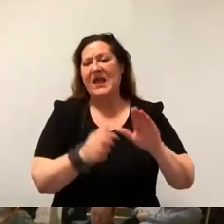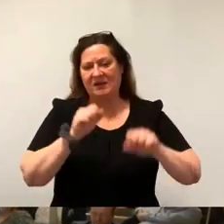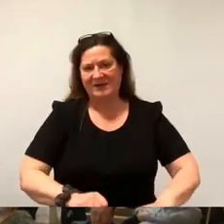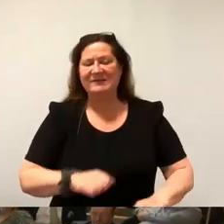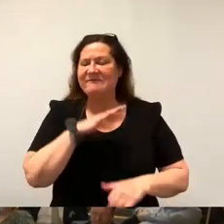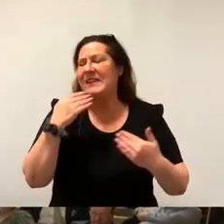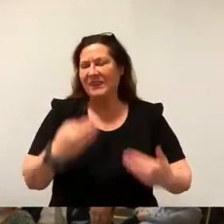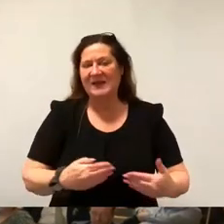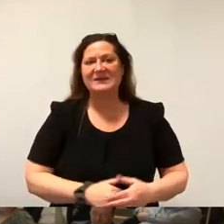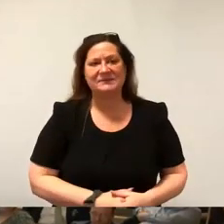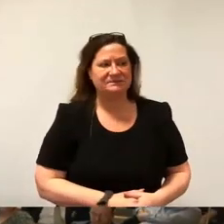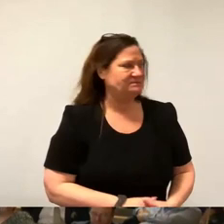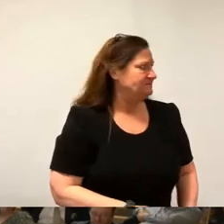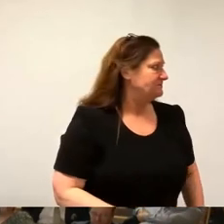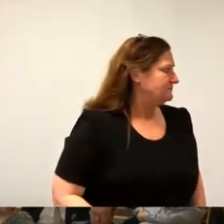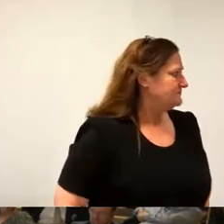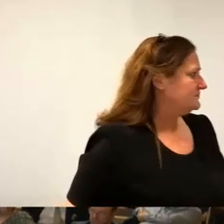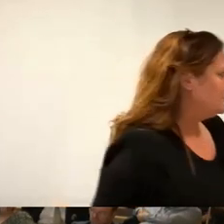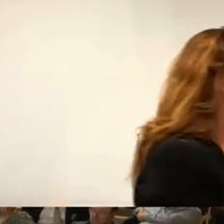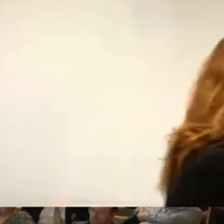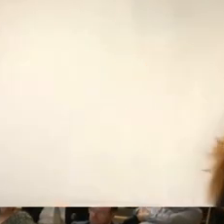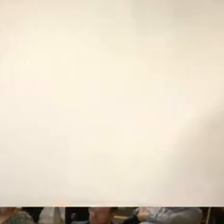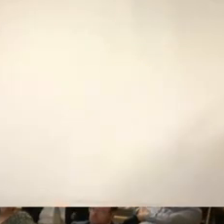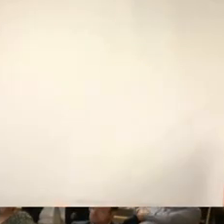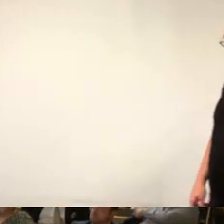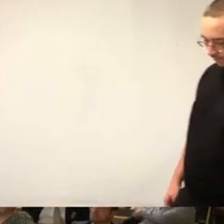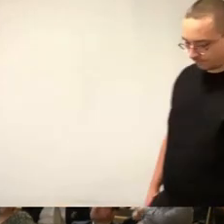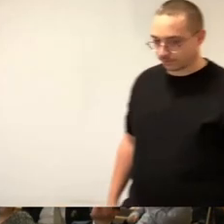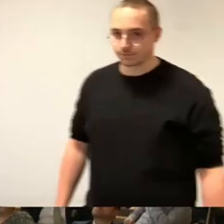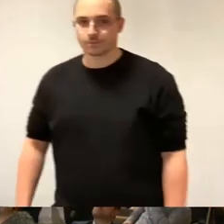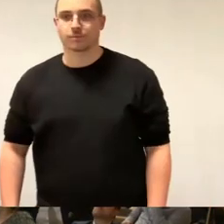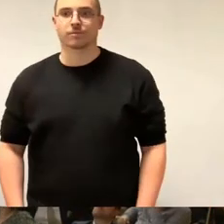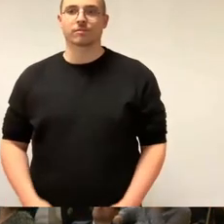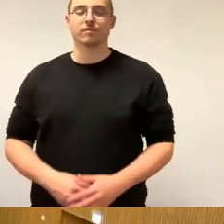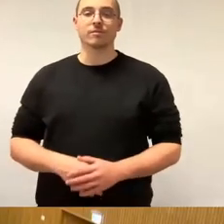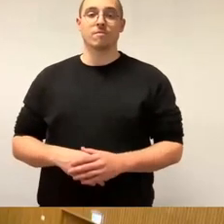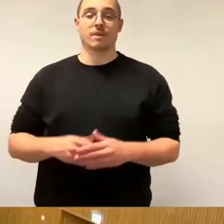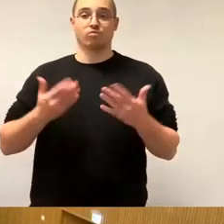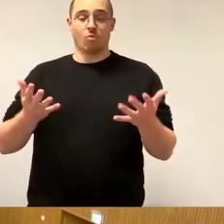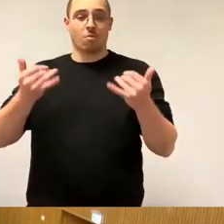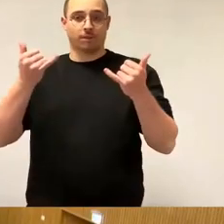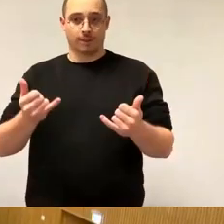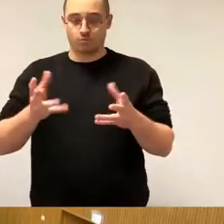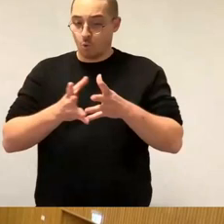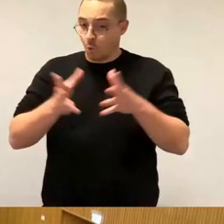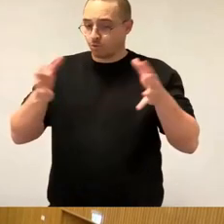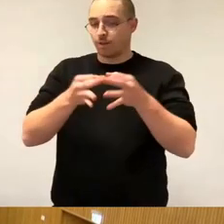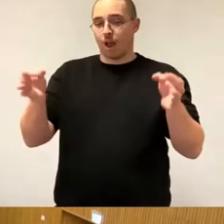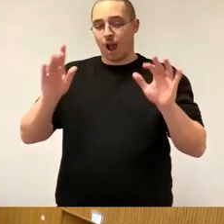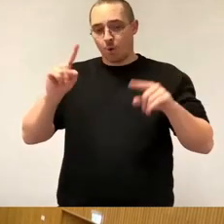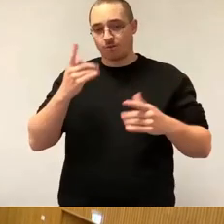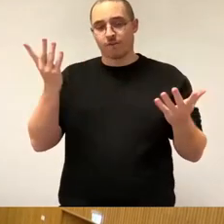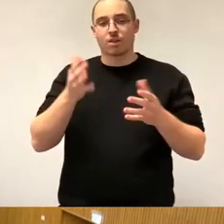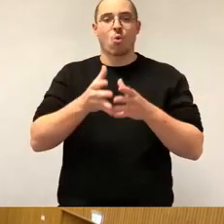So, und jetzt kommen wir zu dem großen Tag und die große Zeitpunkt der Abstimmung über den federführenden Ausschussbericht. Wer dem